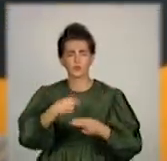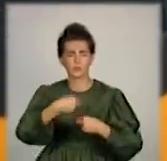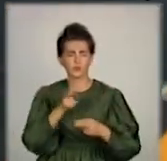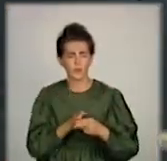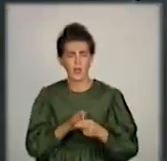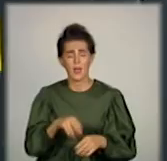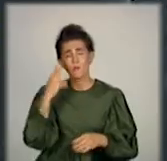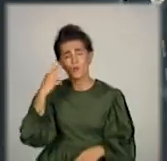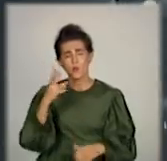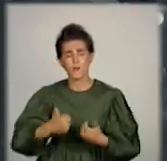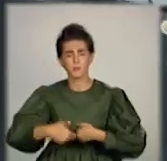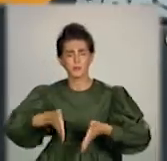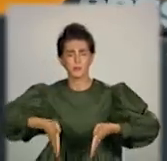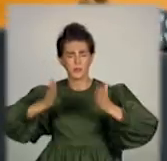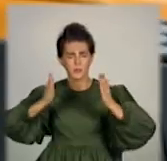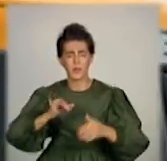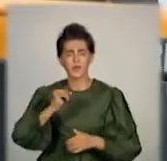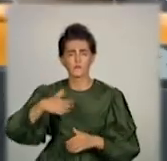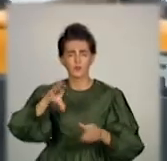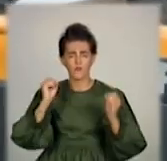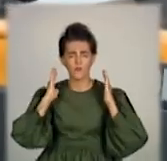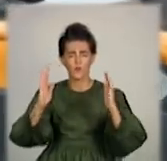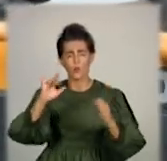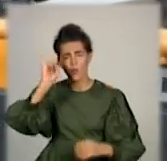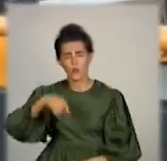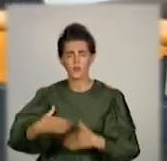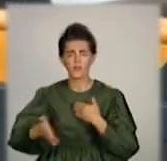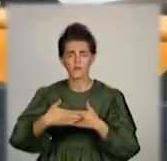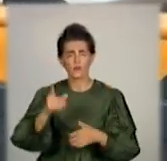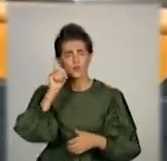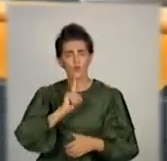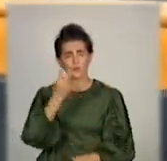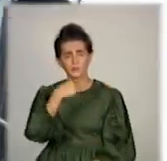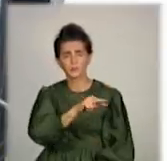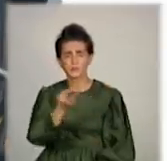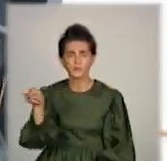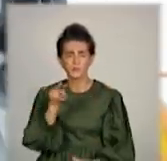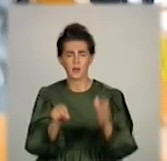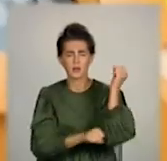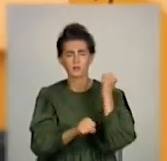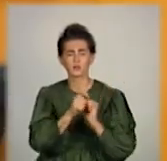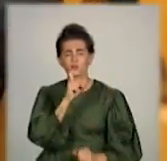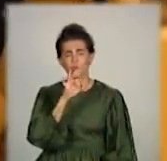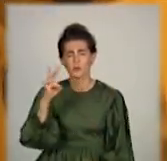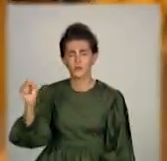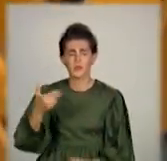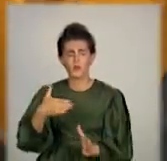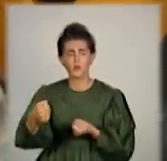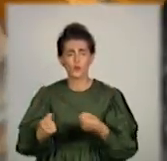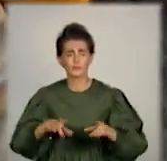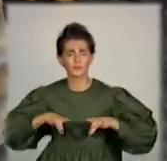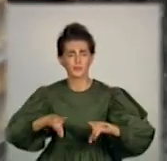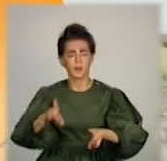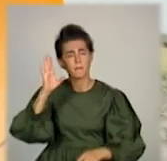Сучасна кабіна та розсувні бокові вікна й двері, через які добре видно робочу зону. Машиністом бульдозера пан